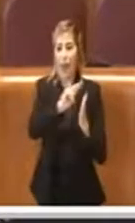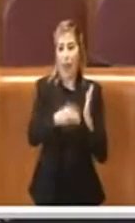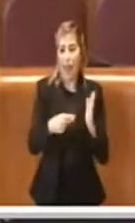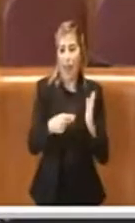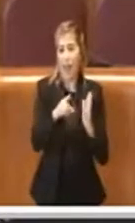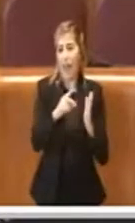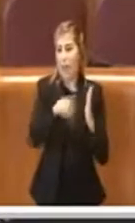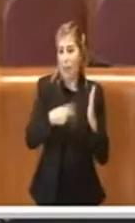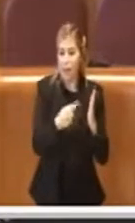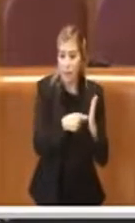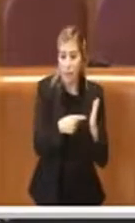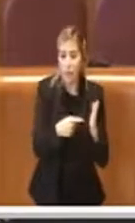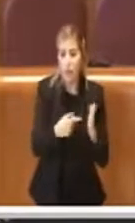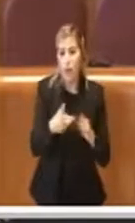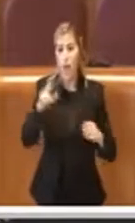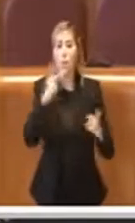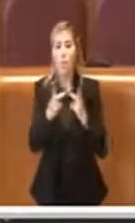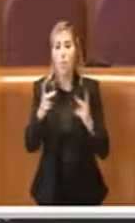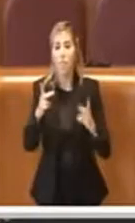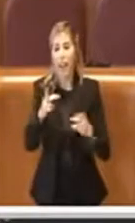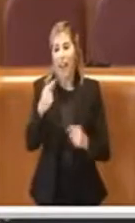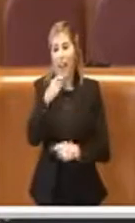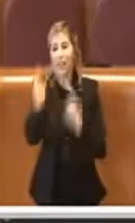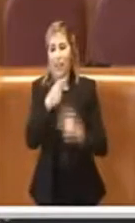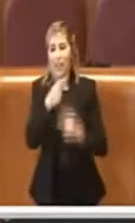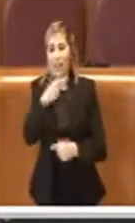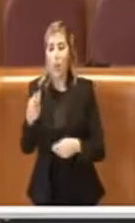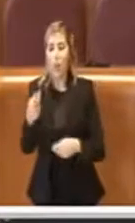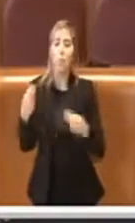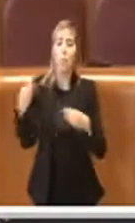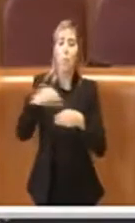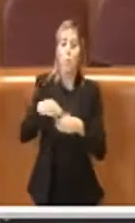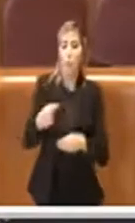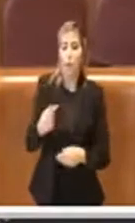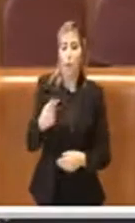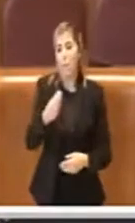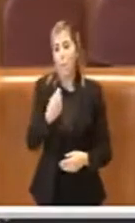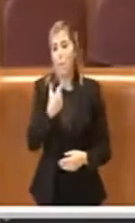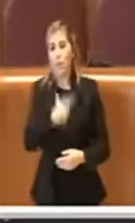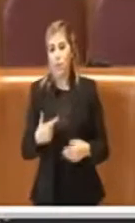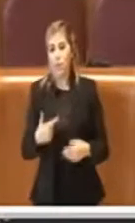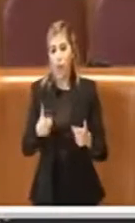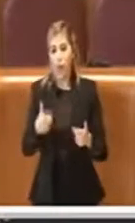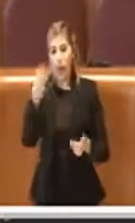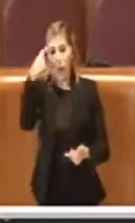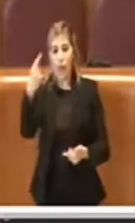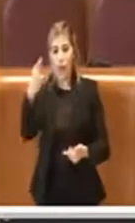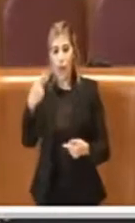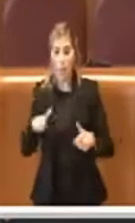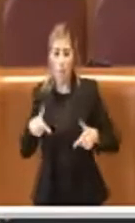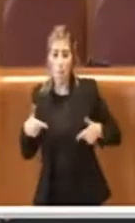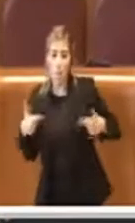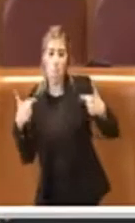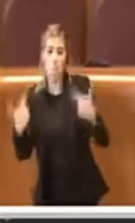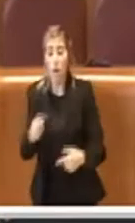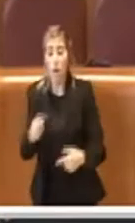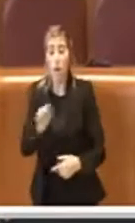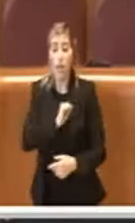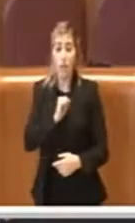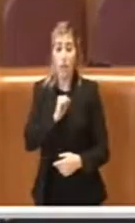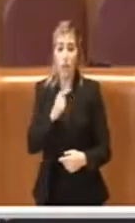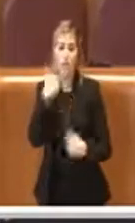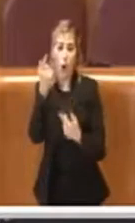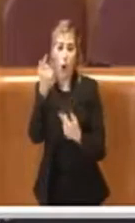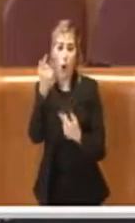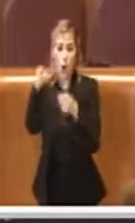cogliendo il caso peggiore e aggiungendoci anche del suo. Io penso che si debba vergognare lui di fare politica